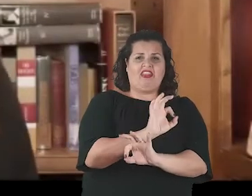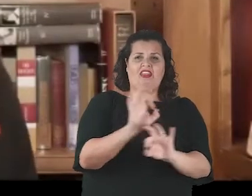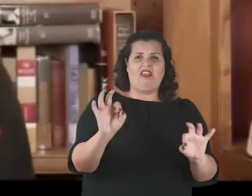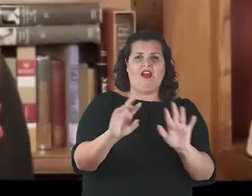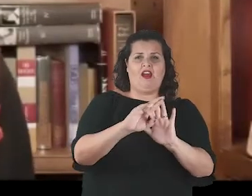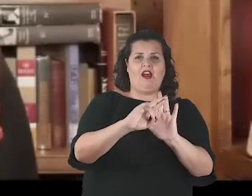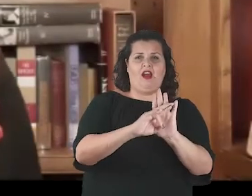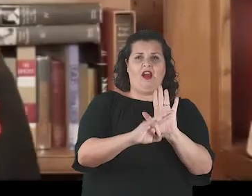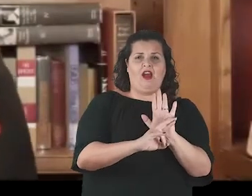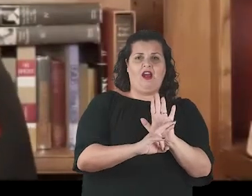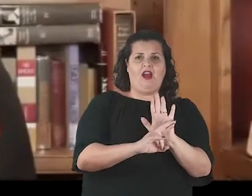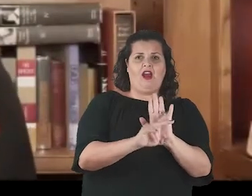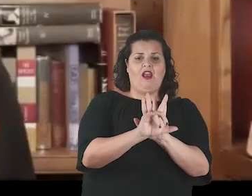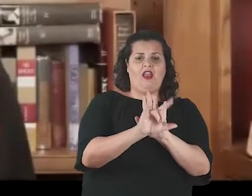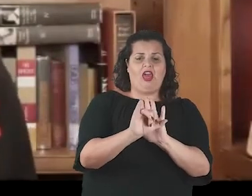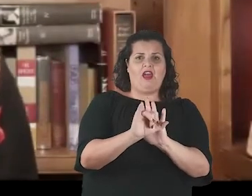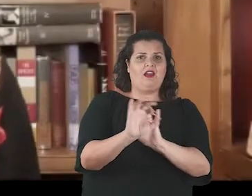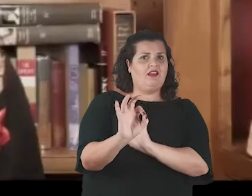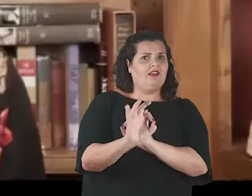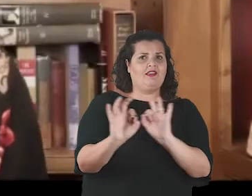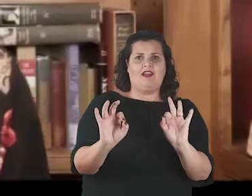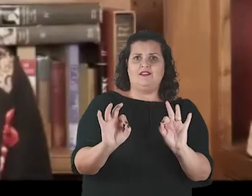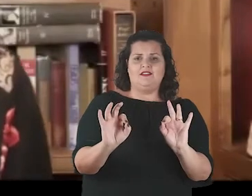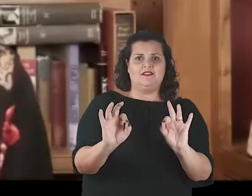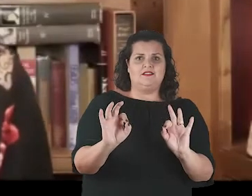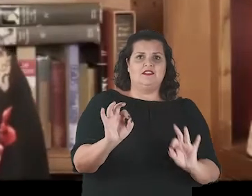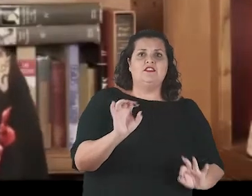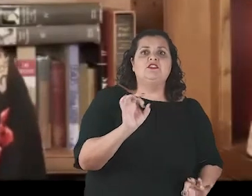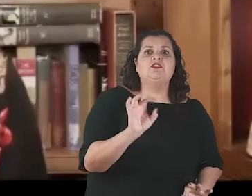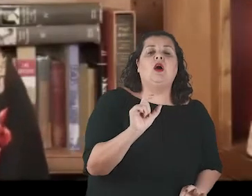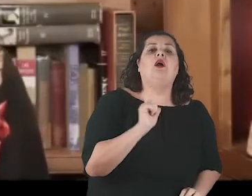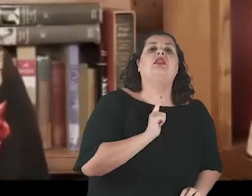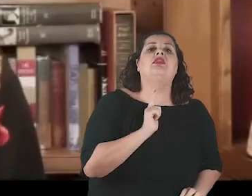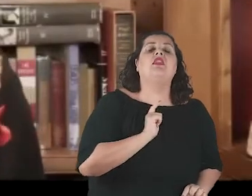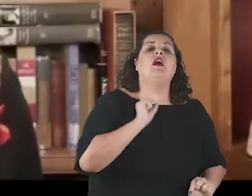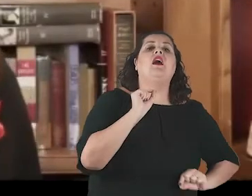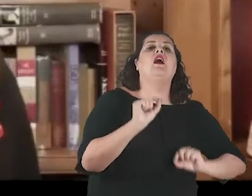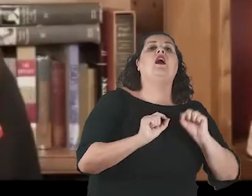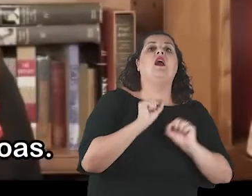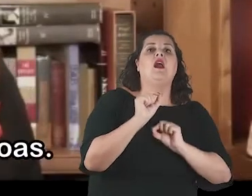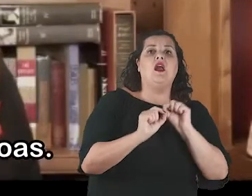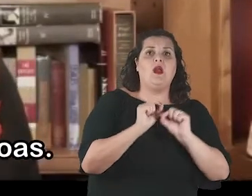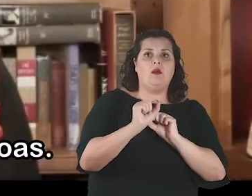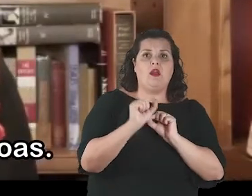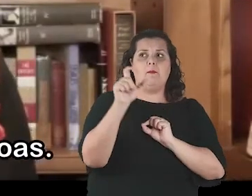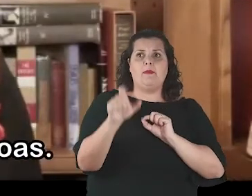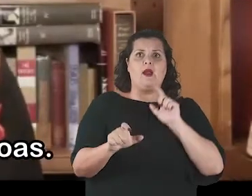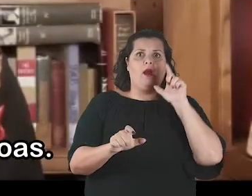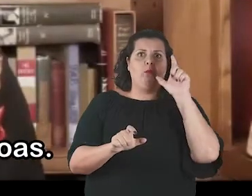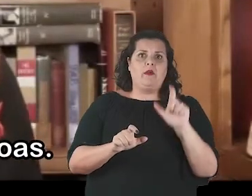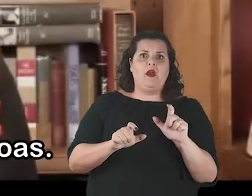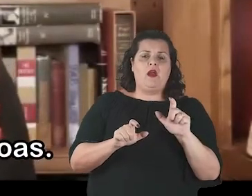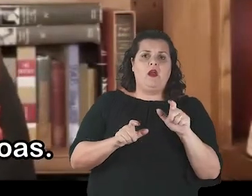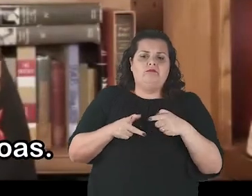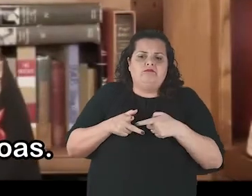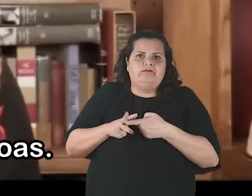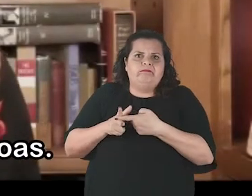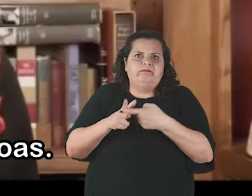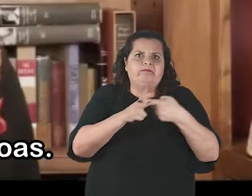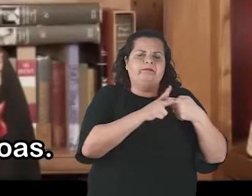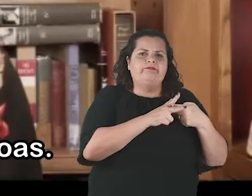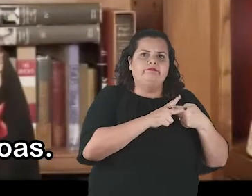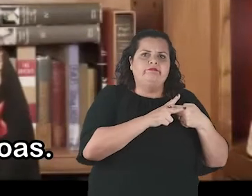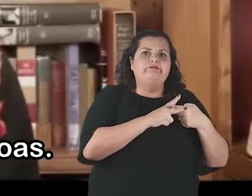wizard behind the curtain, only capital, machines, knowledge,